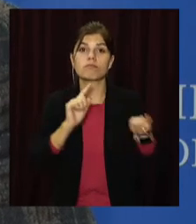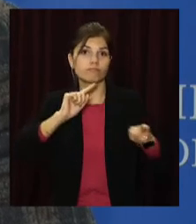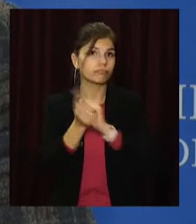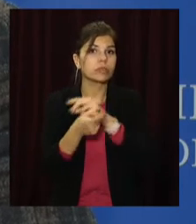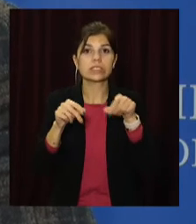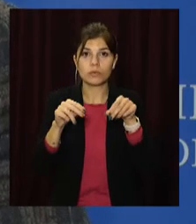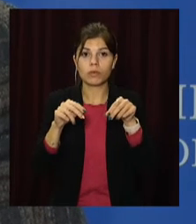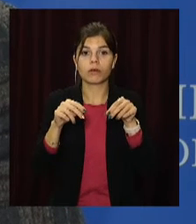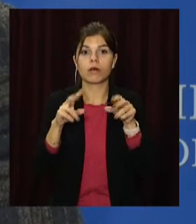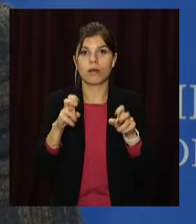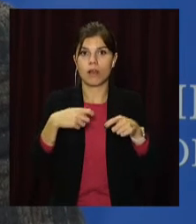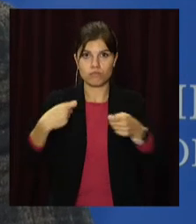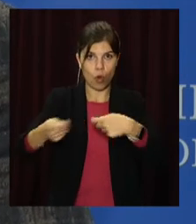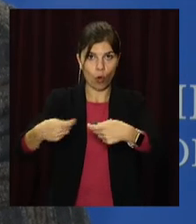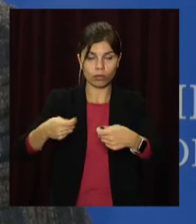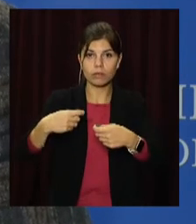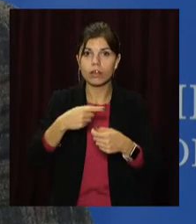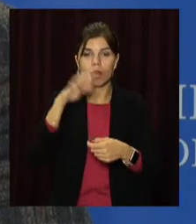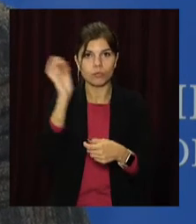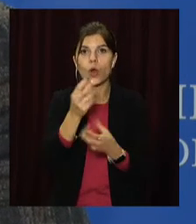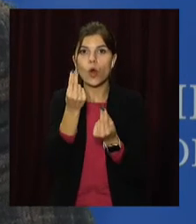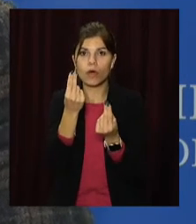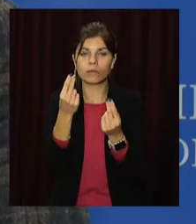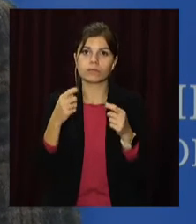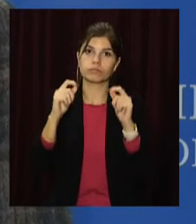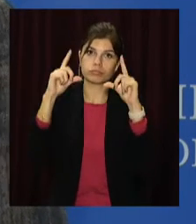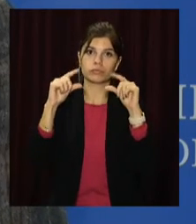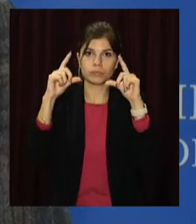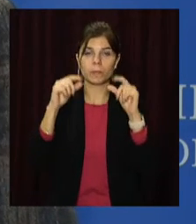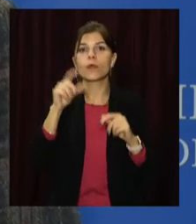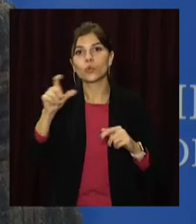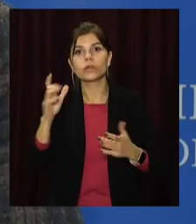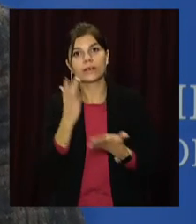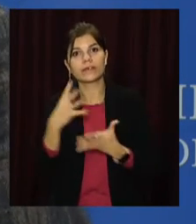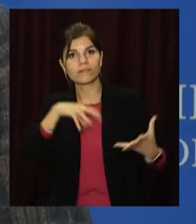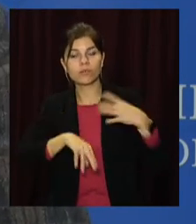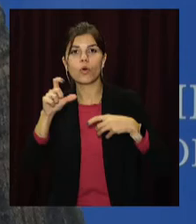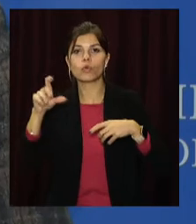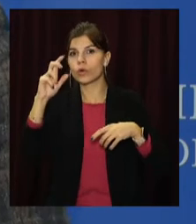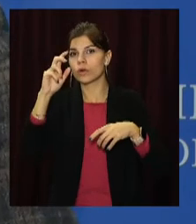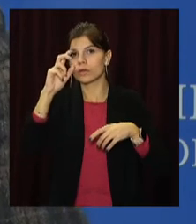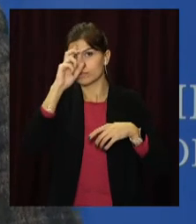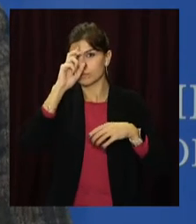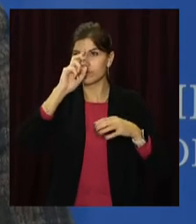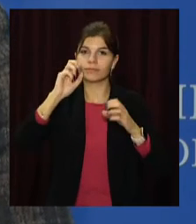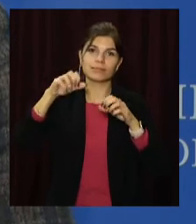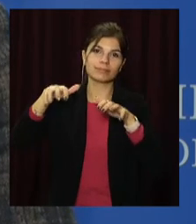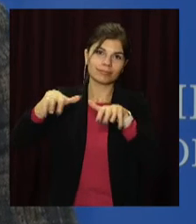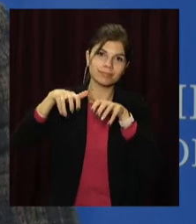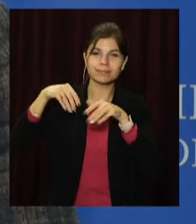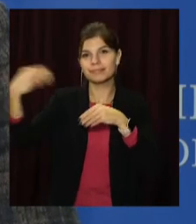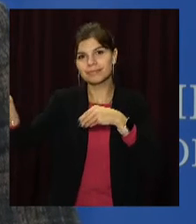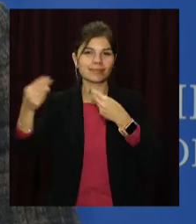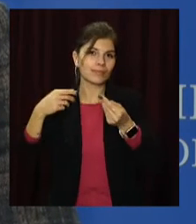землю на ликвідний актив. Її вартість постійно зростає. Виграли в цьому громади. Їм передали землі держвласності за межами населених